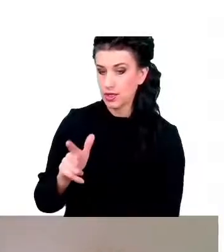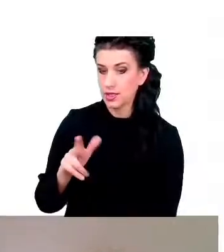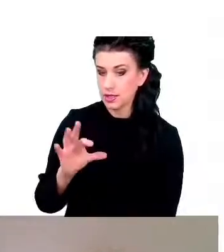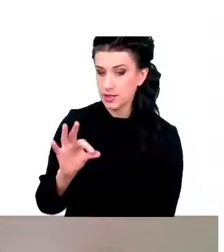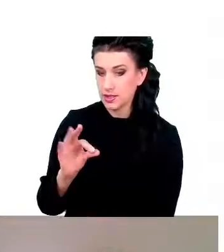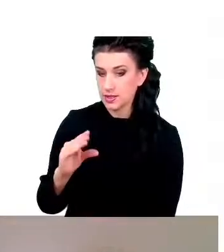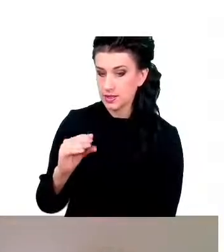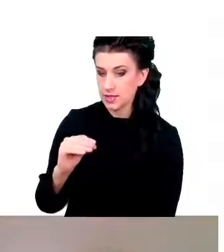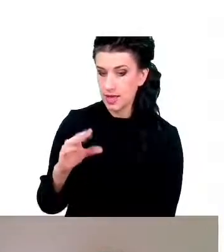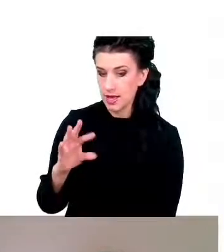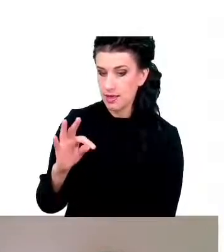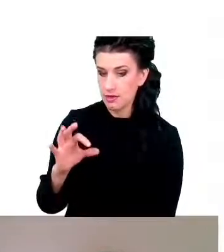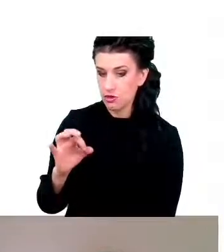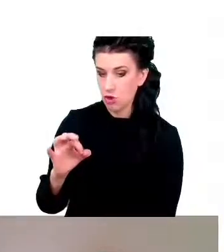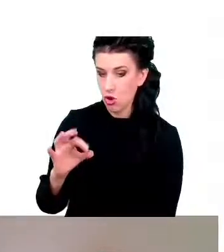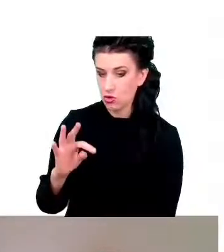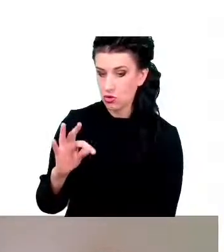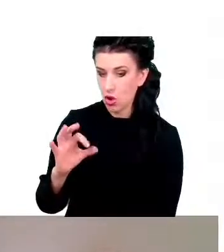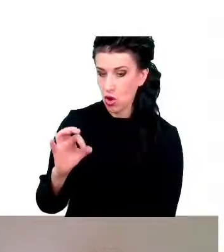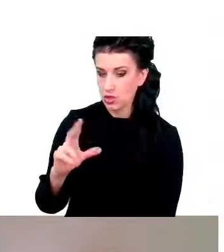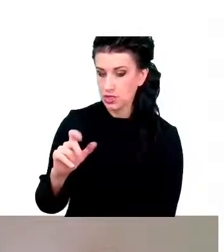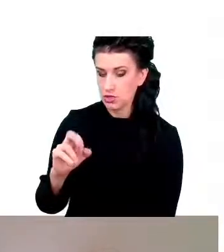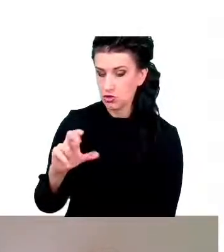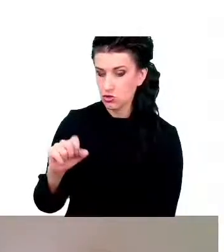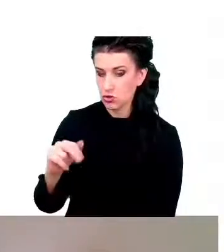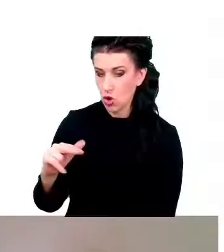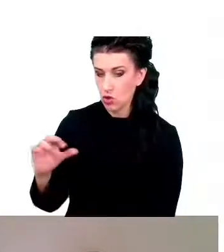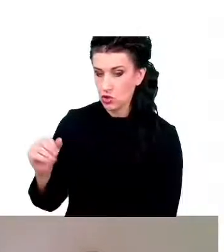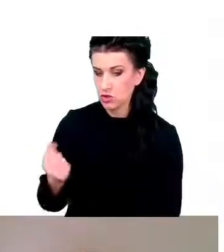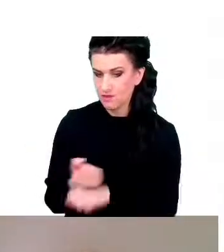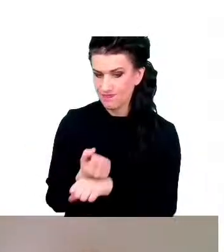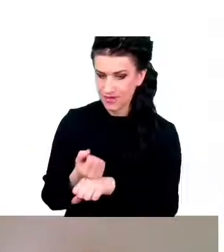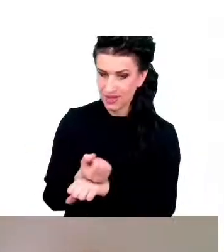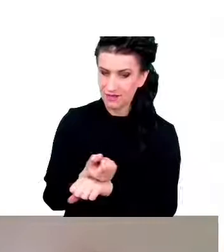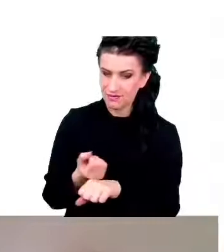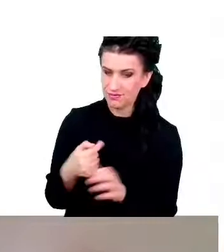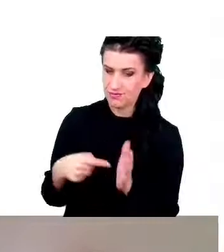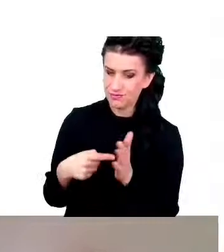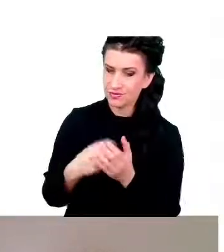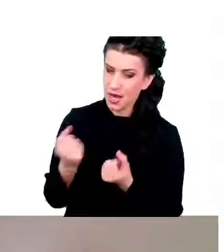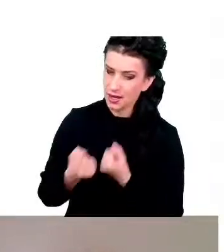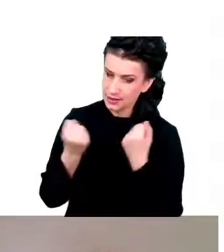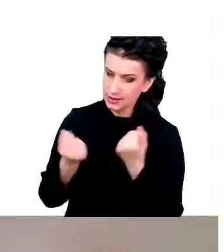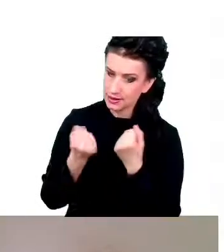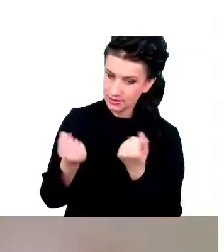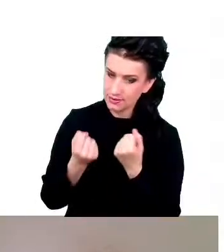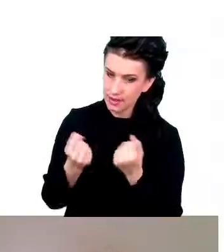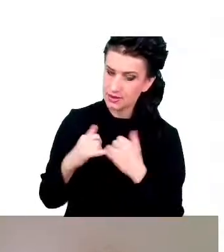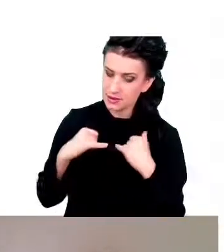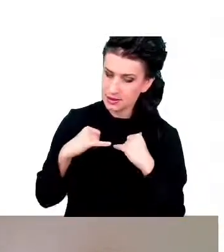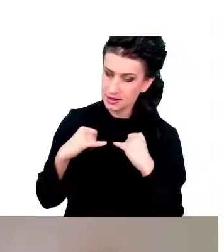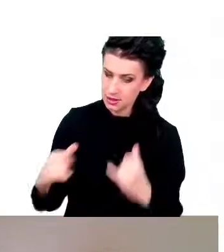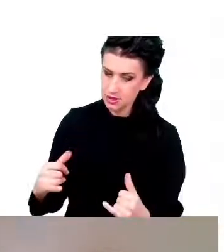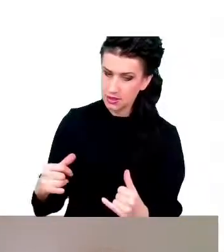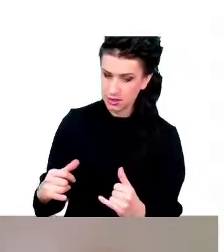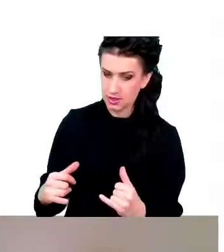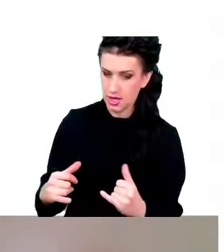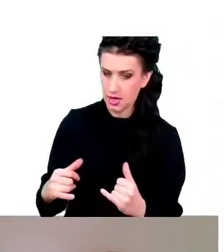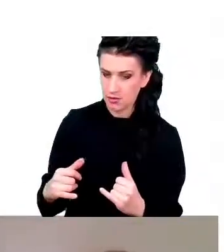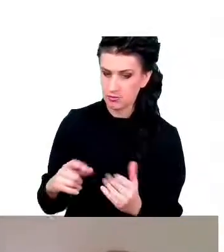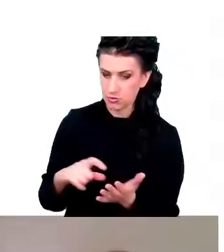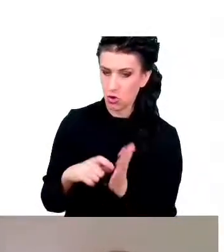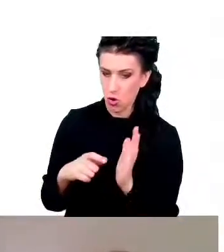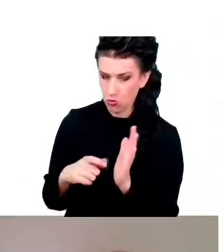toksycznością dla komórki wynikającą z aktywacji, zbyt dużej, silnej aktywacji takich komórek.